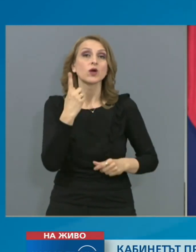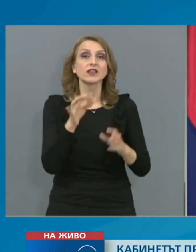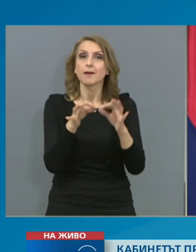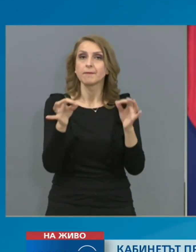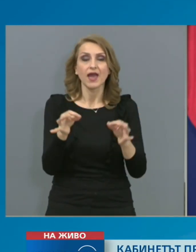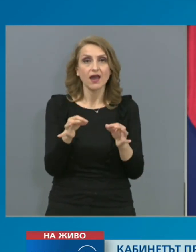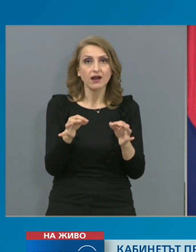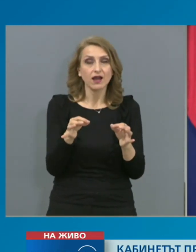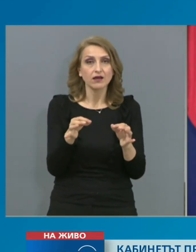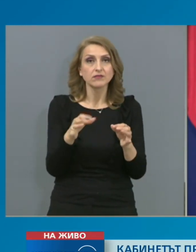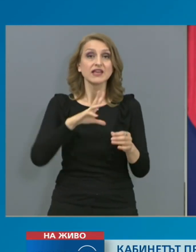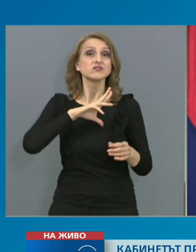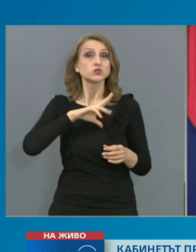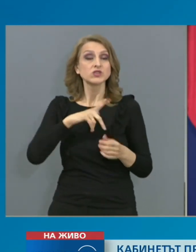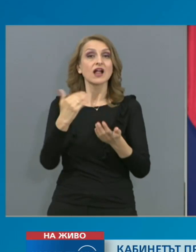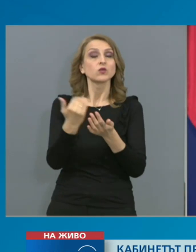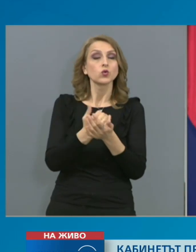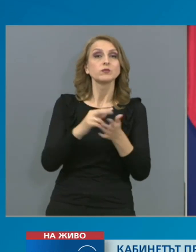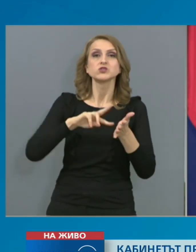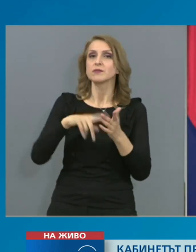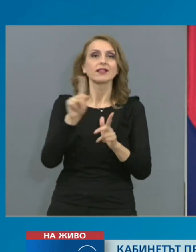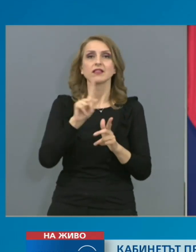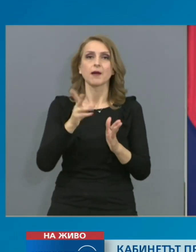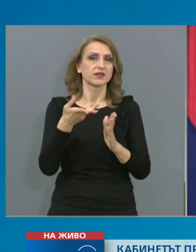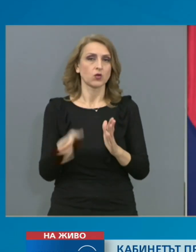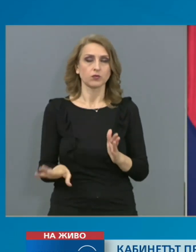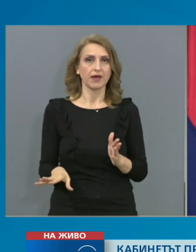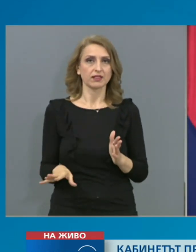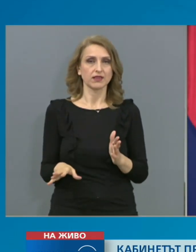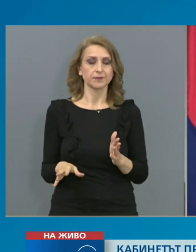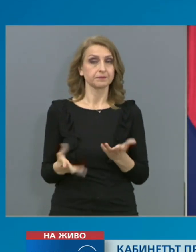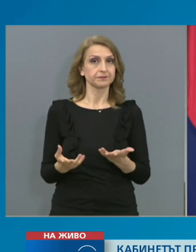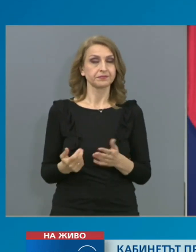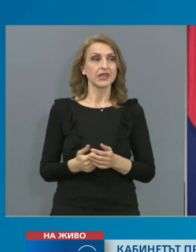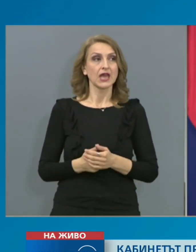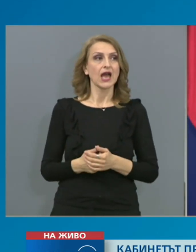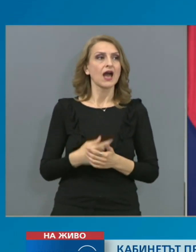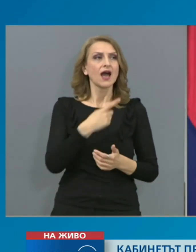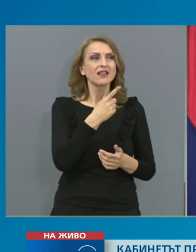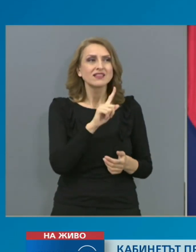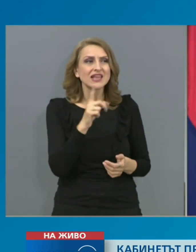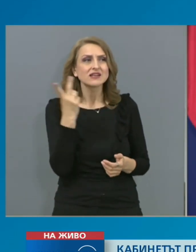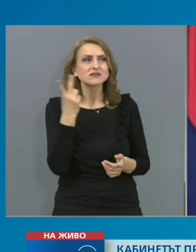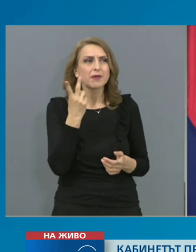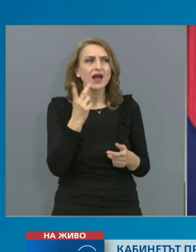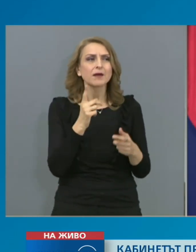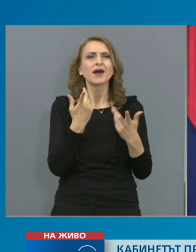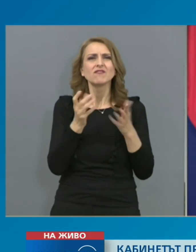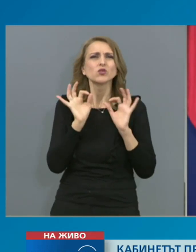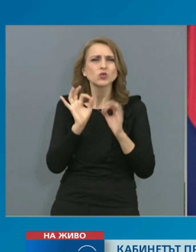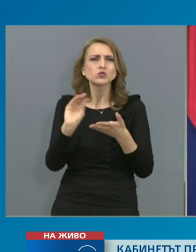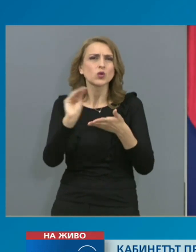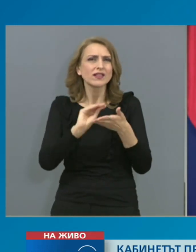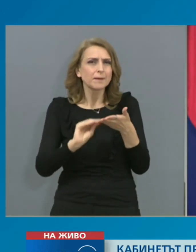граждани, в социално-економически план няма да отпадне. А с задълженията им не разбрахме какво е написано. Казвате, утре ще го